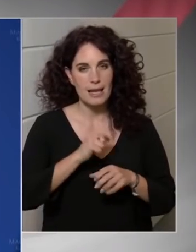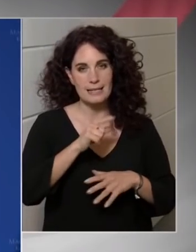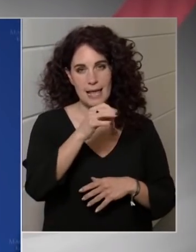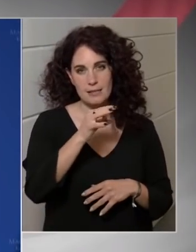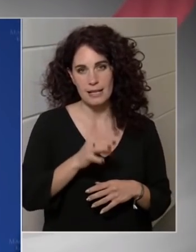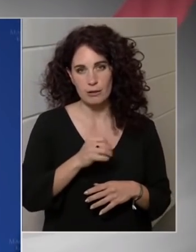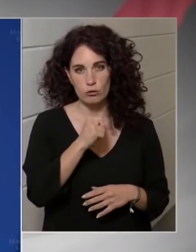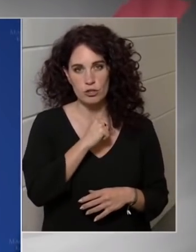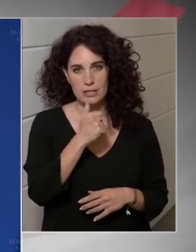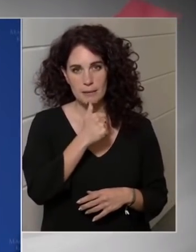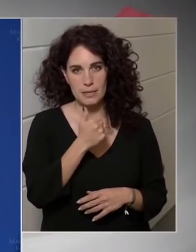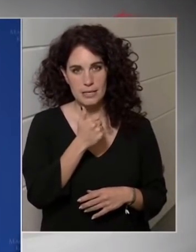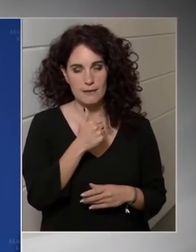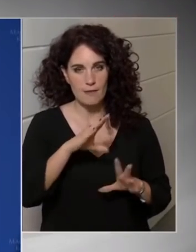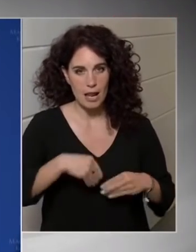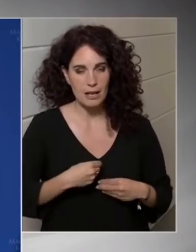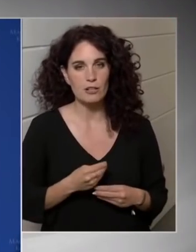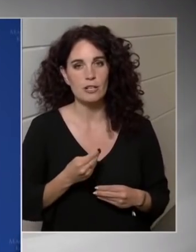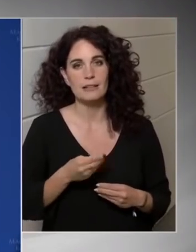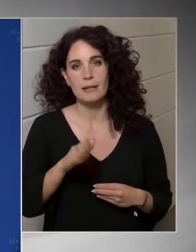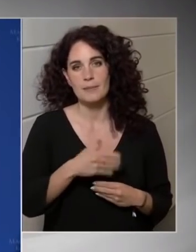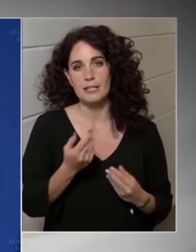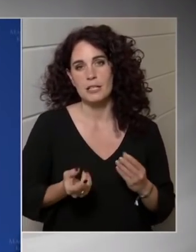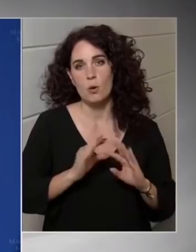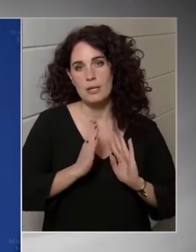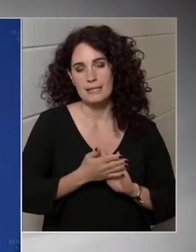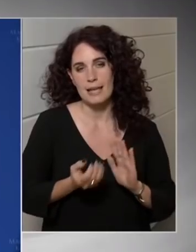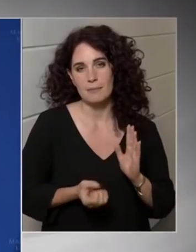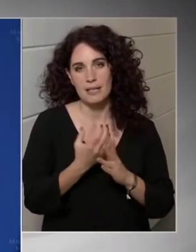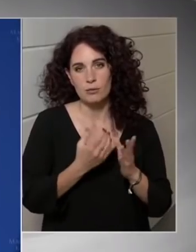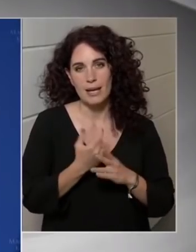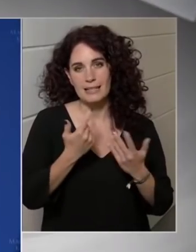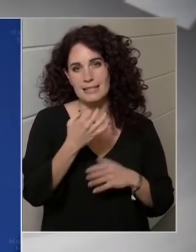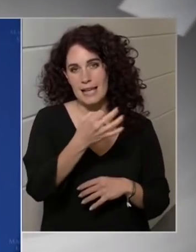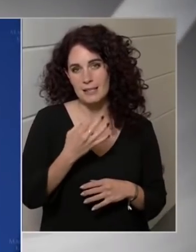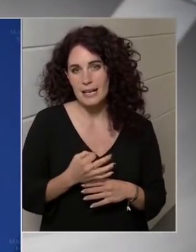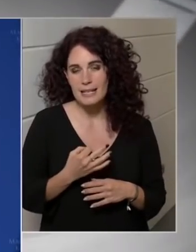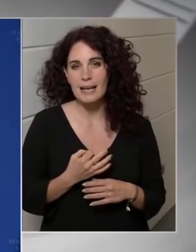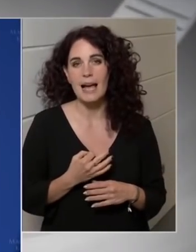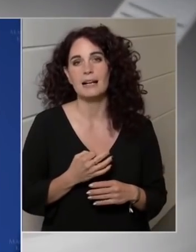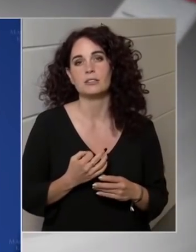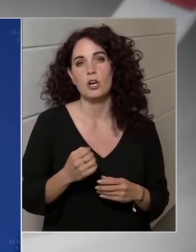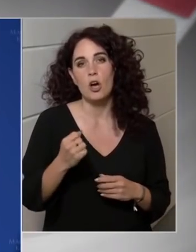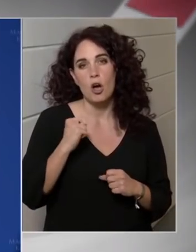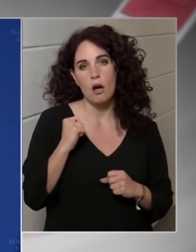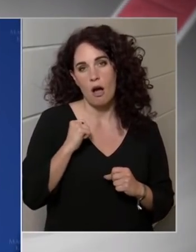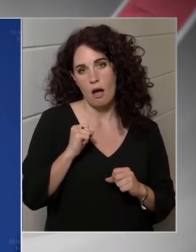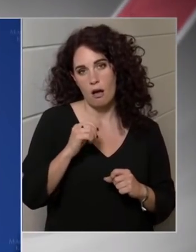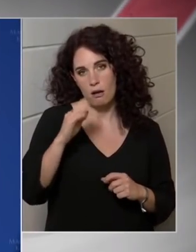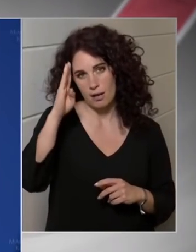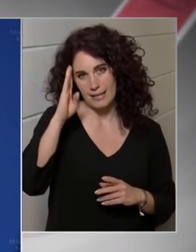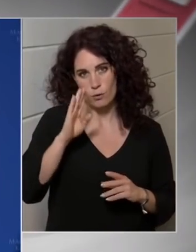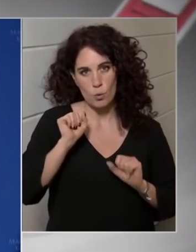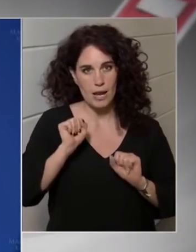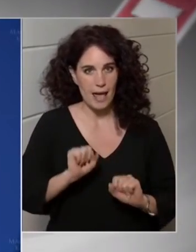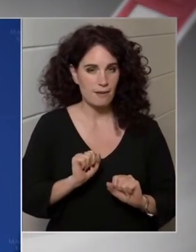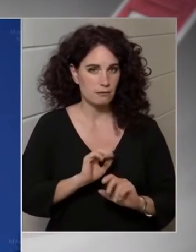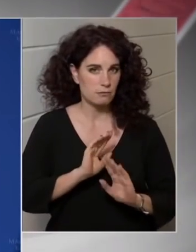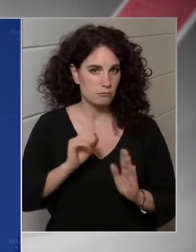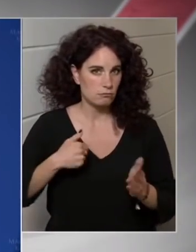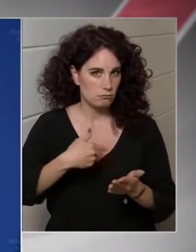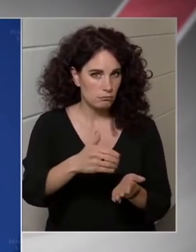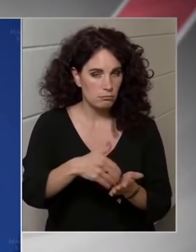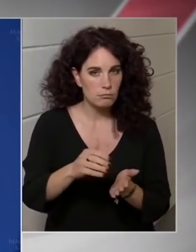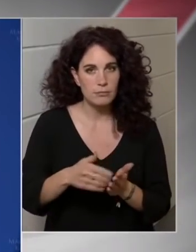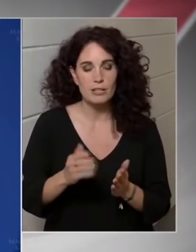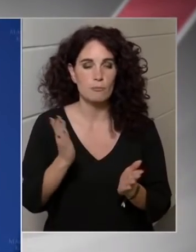vállalásukat, azaz, hogy a nemzeti össztermékű kétszázadékát haderőfejlesztése költik, és megerősítik saját hadereiket. Ennek megfelelően járunk el, és ezt is